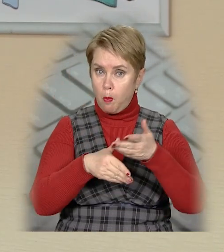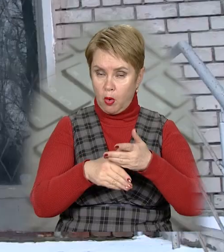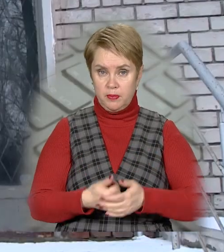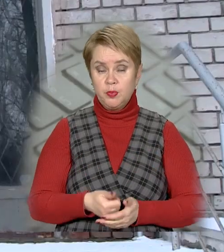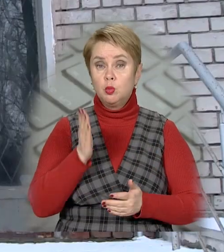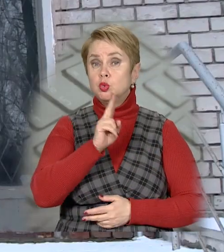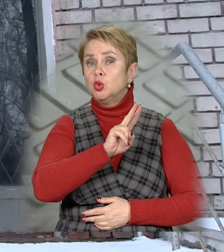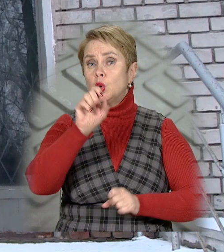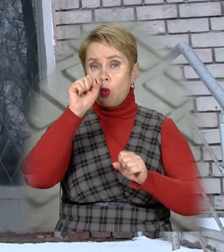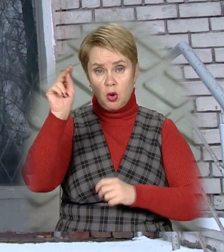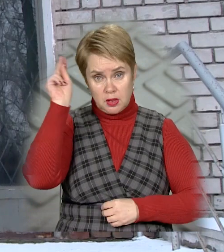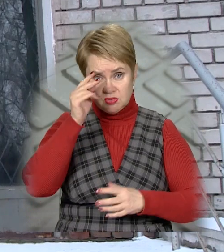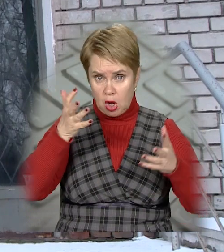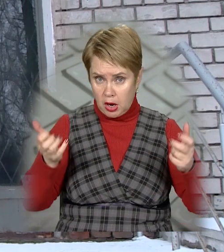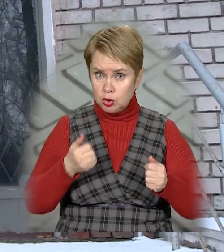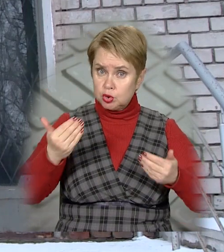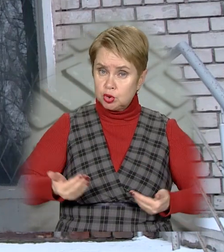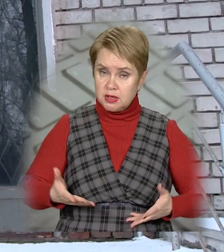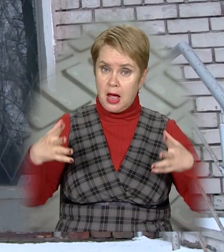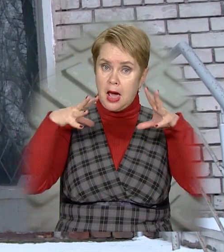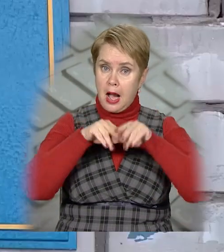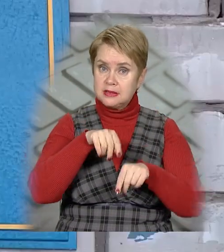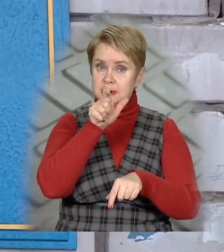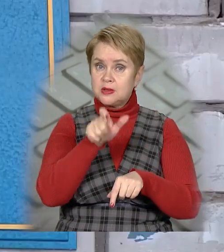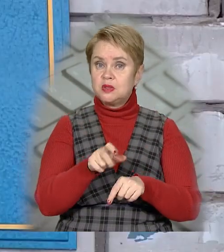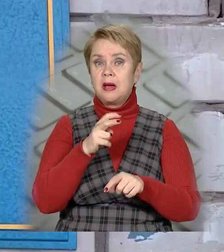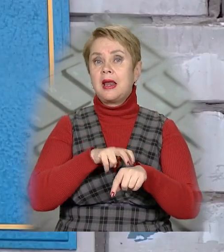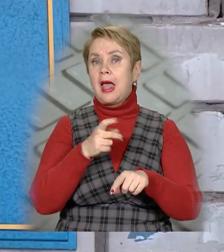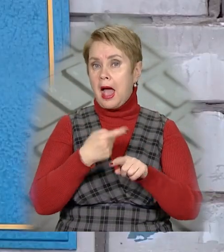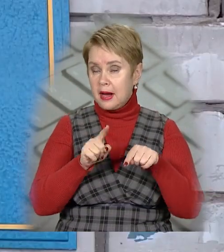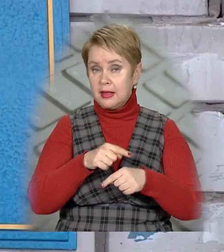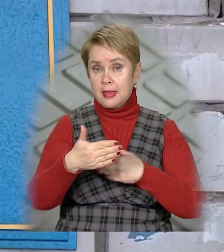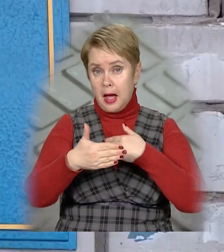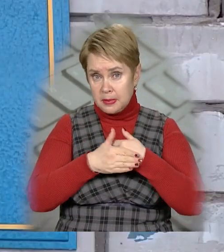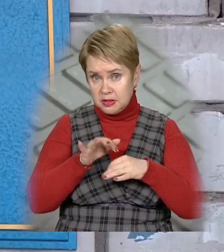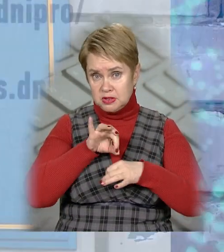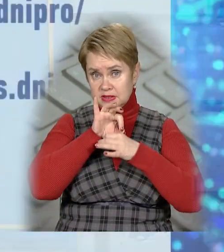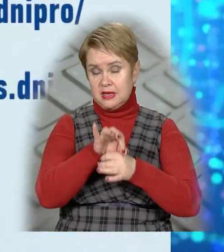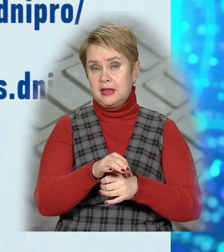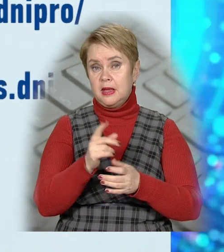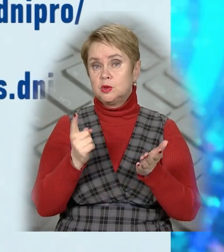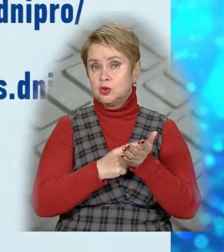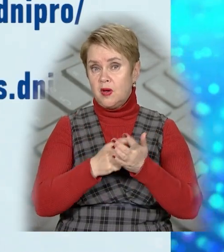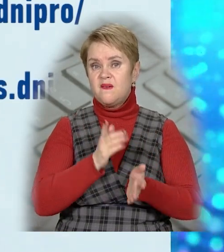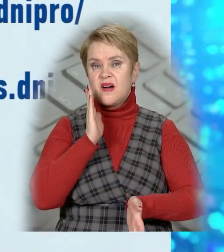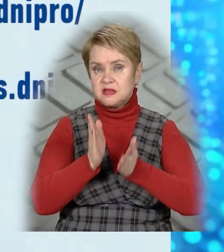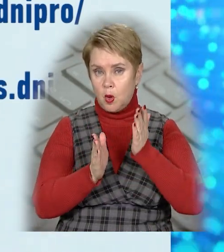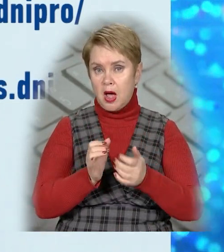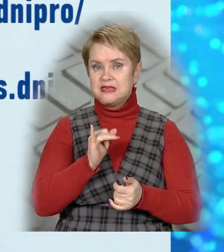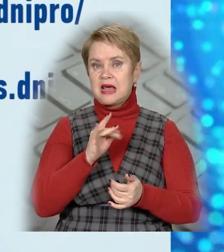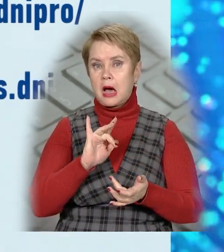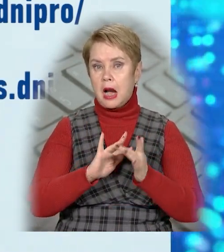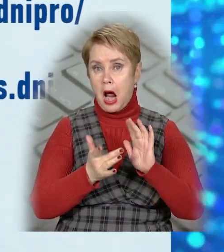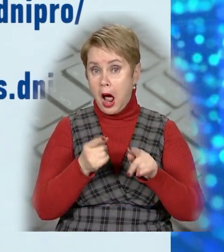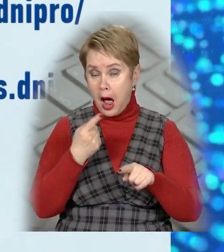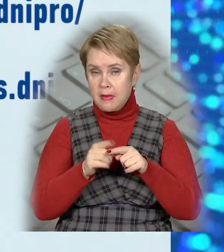допомоги. Будь-хто може навчитися рятувати життя разом із госпітальєрами. Найближчі заходи вони анонсують на сторінках у Фейсбук та